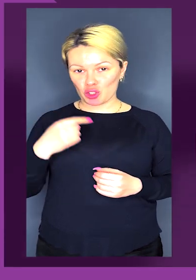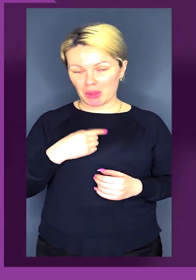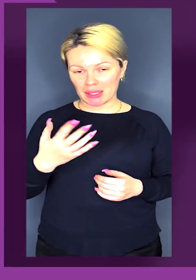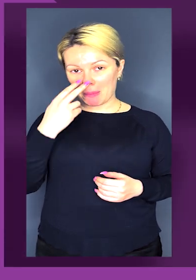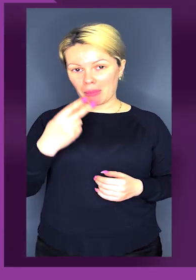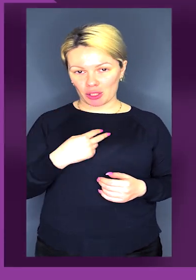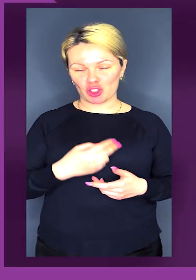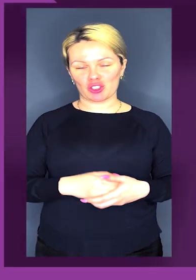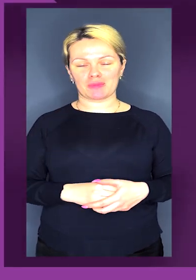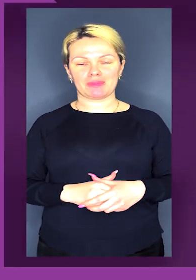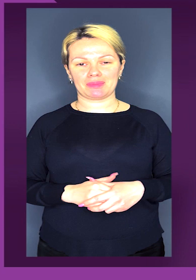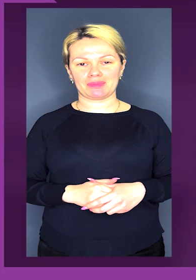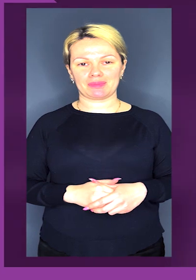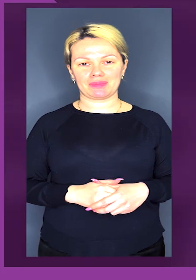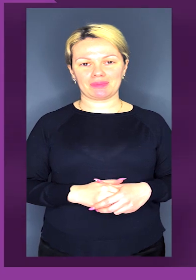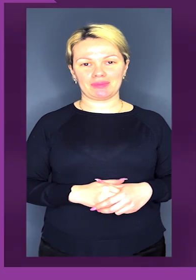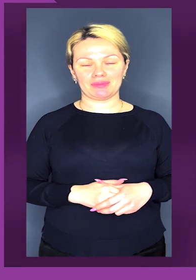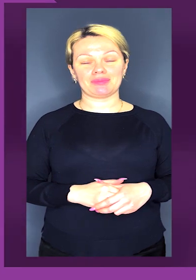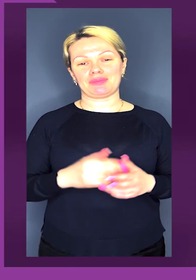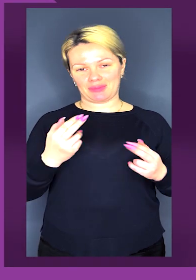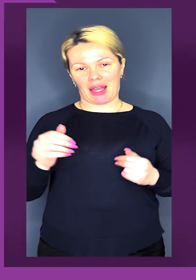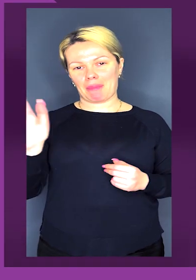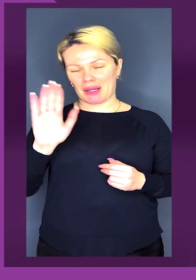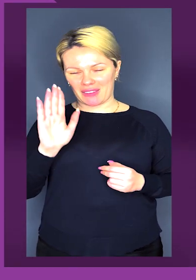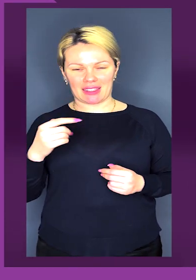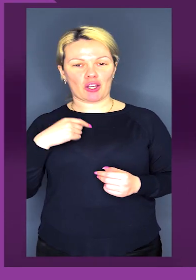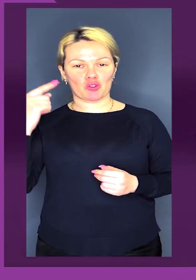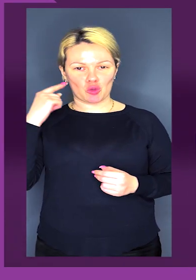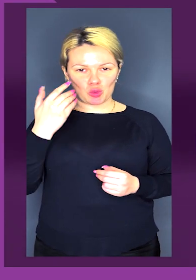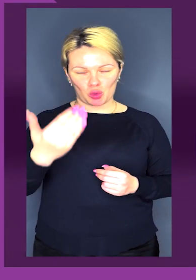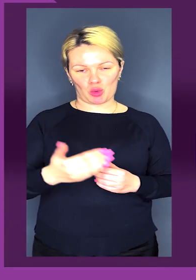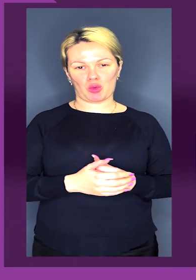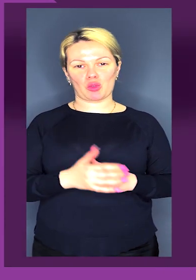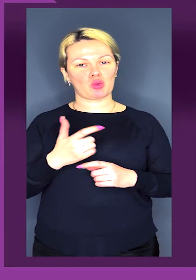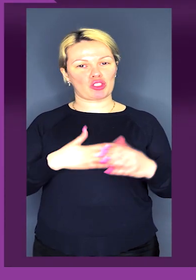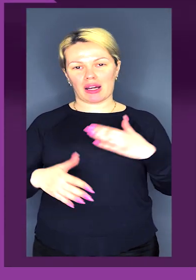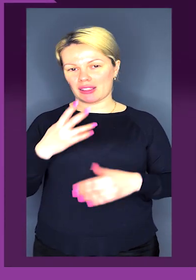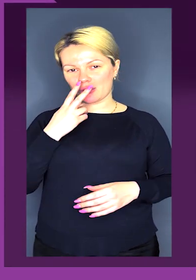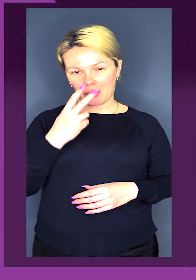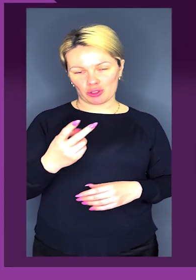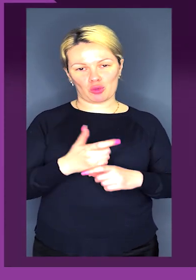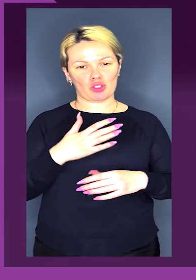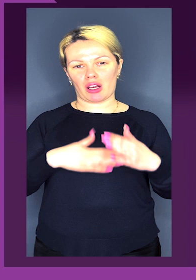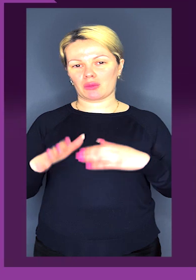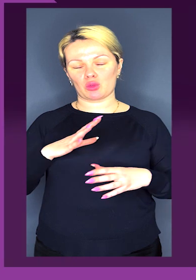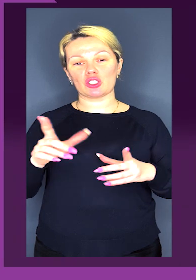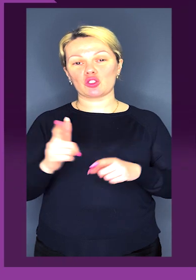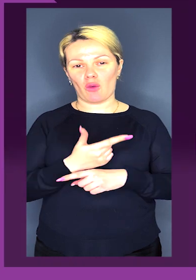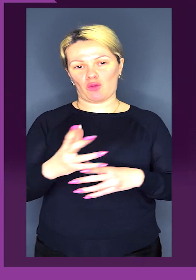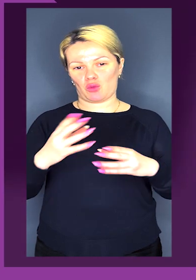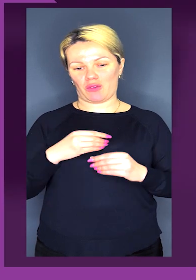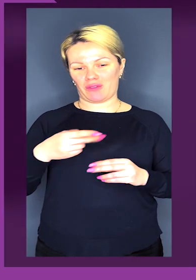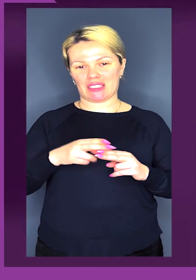чуєш мене? Бачиш? Скажи, будь ласка. Так, привіт. Чую вас, бачу. Дуже радий вас бачити і дуже радий бути